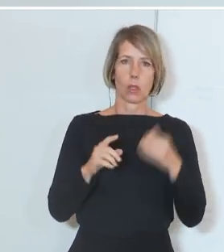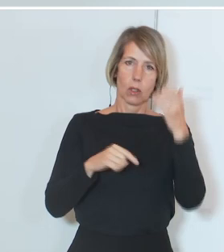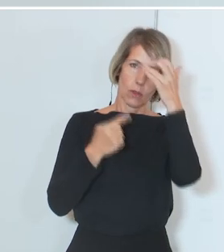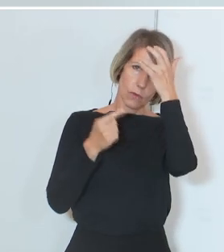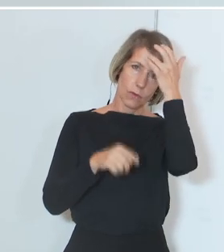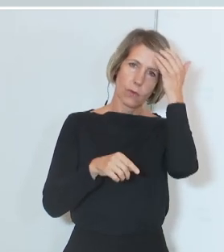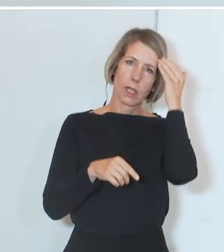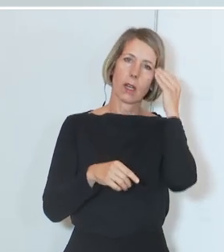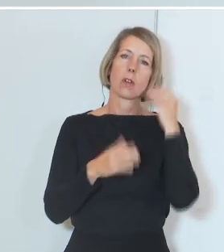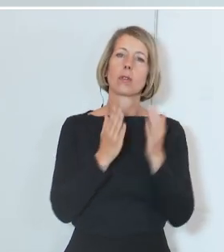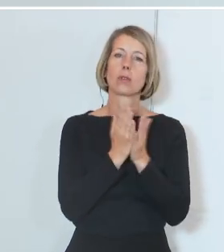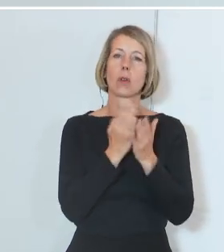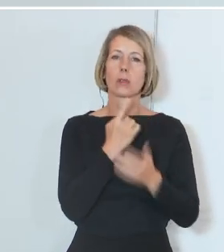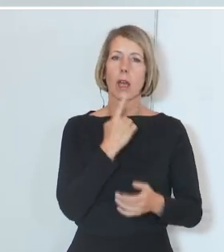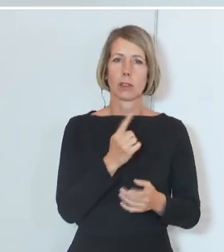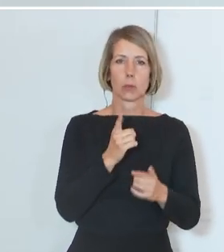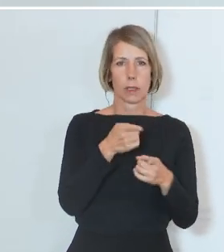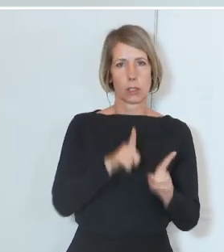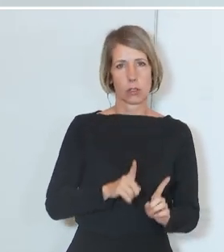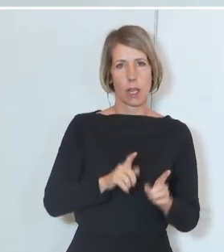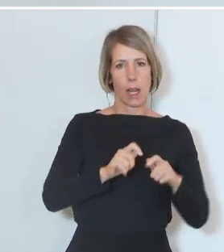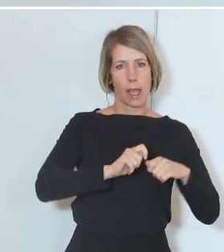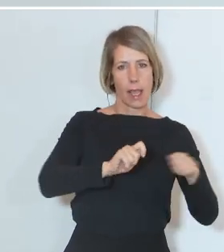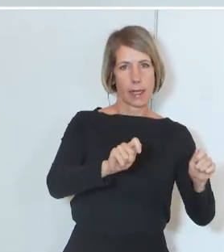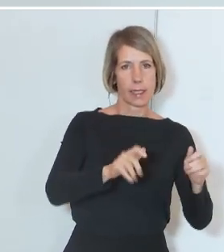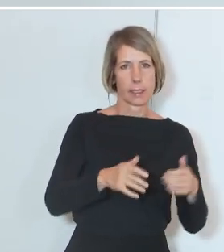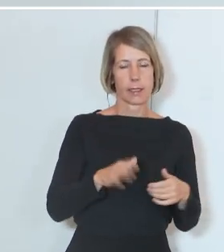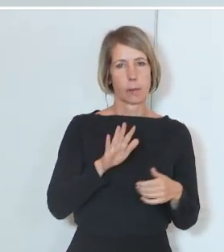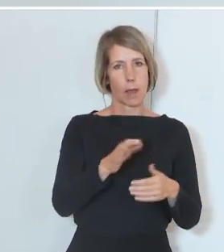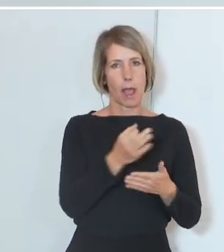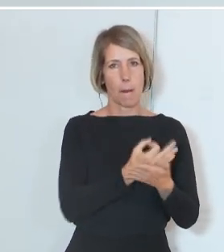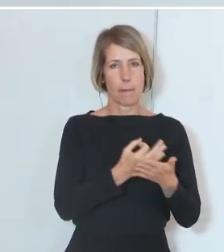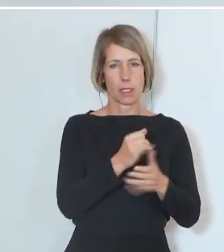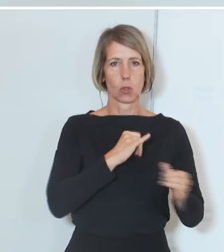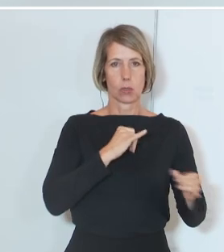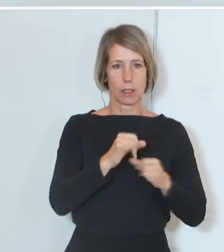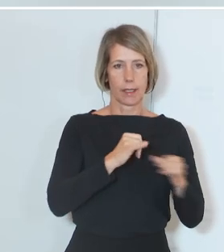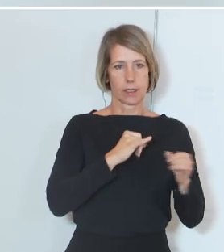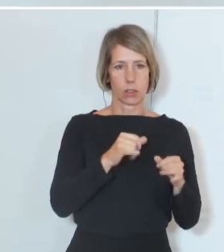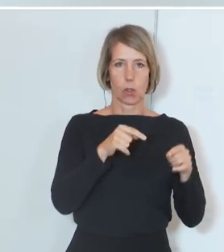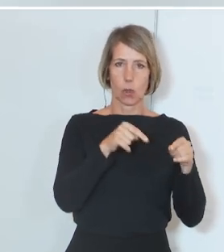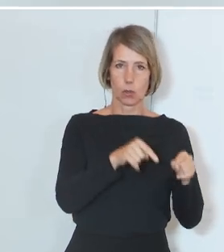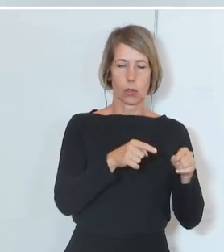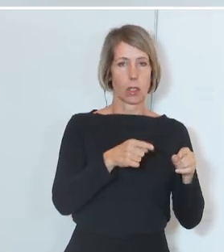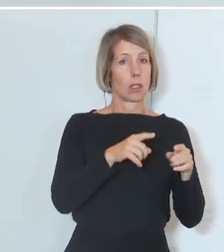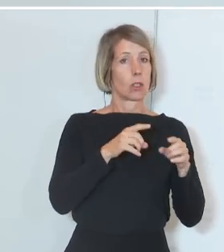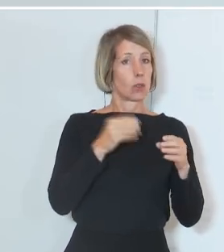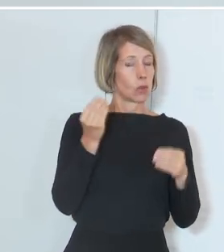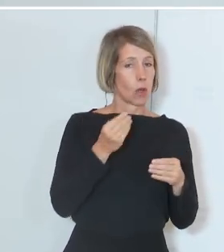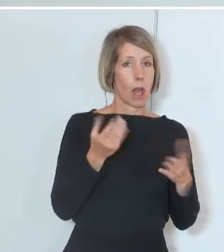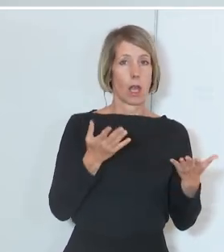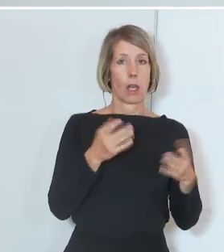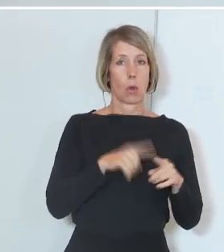Ansprechstellen einrichten in den Bildungsdirektionen, damit Schülerinnen und Schüler, auch Lehrerinnen und Lehrer sich,